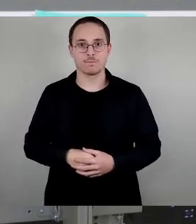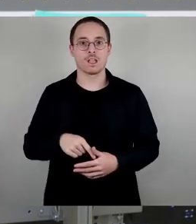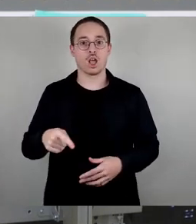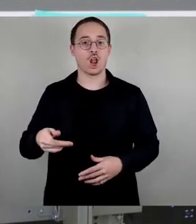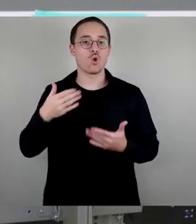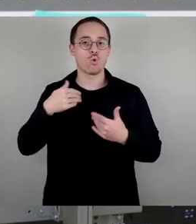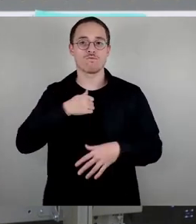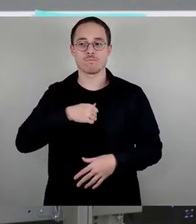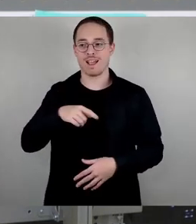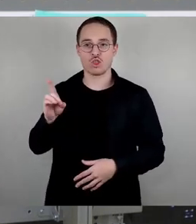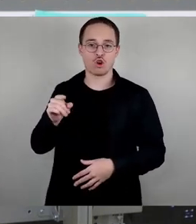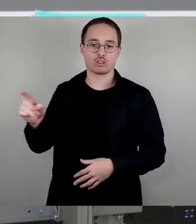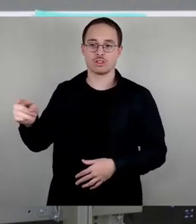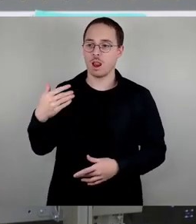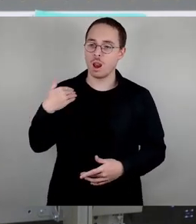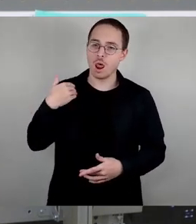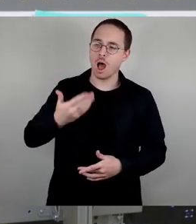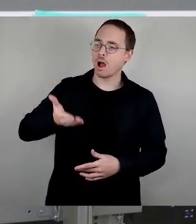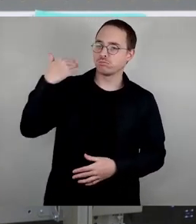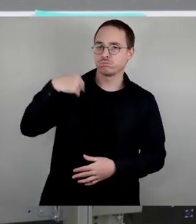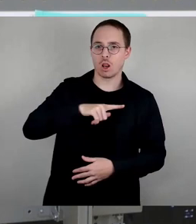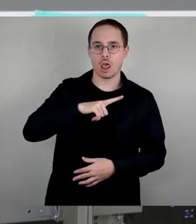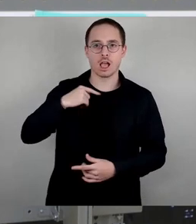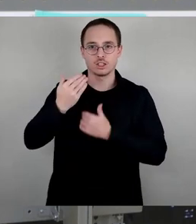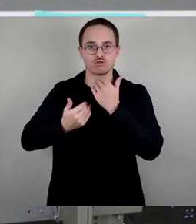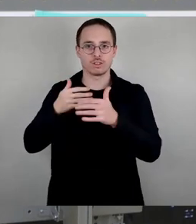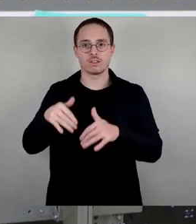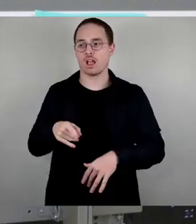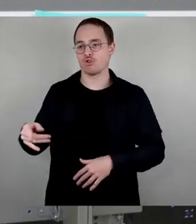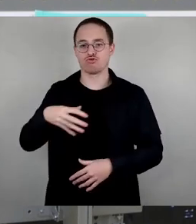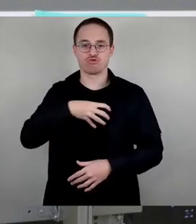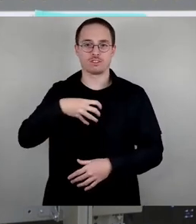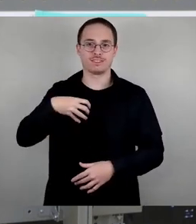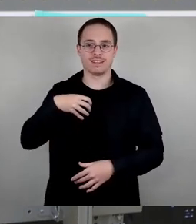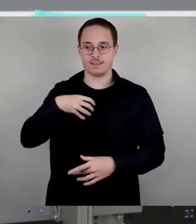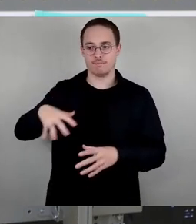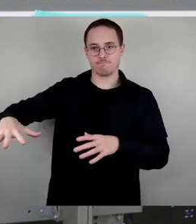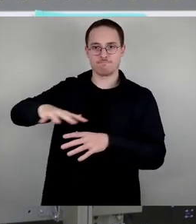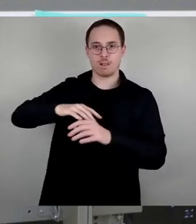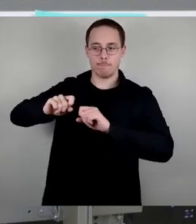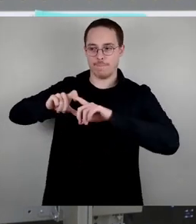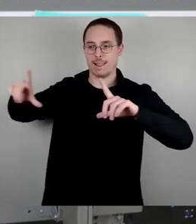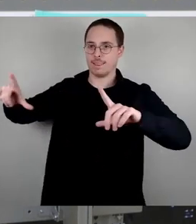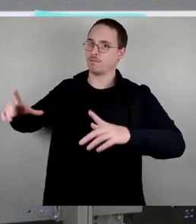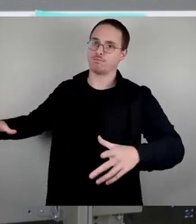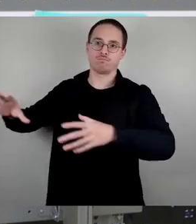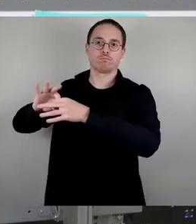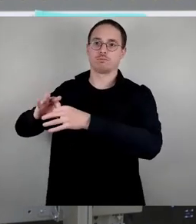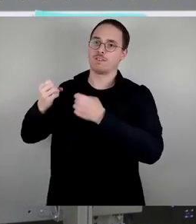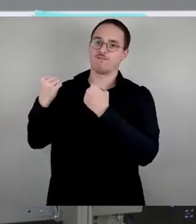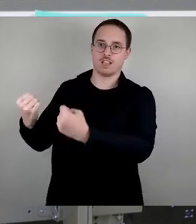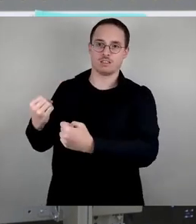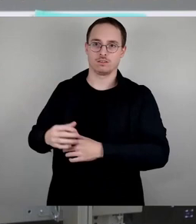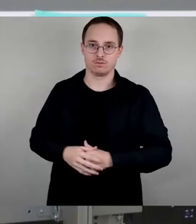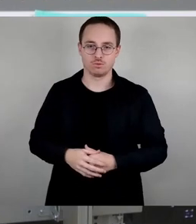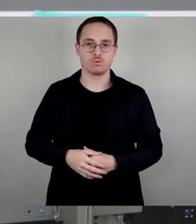Stadtteil und auch in der Stadt. Seit 1870 gibt es dieses Bad anfangs als reines Luftbad, seit Jahrzehnten mit